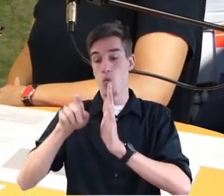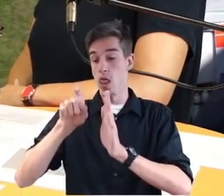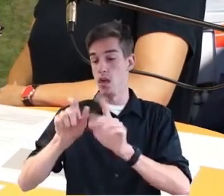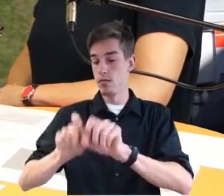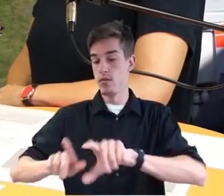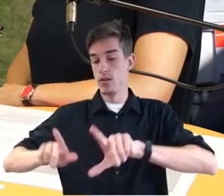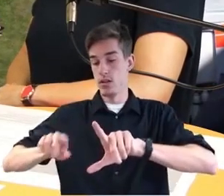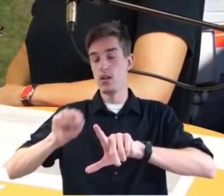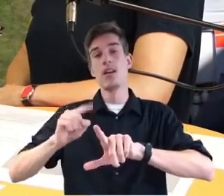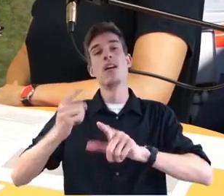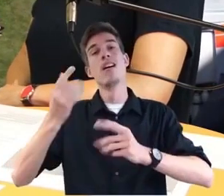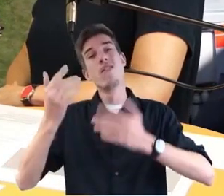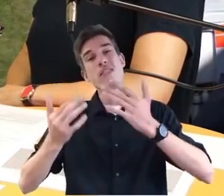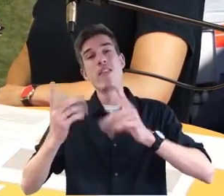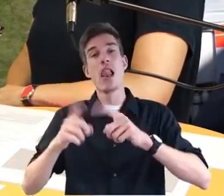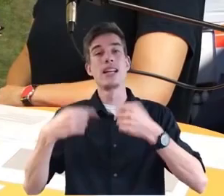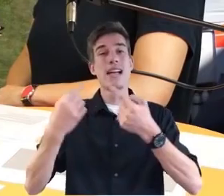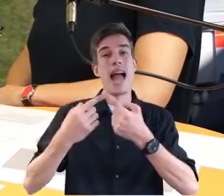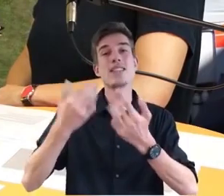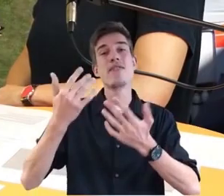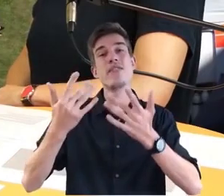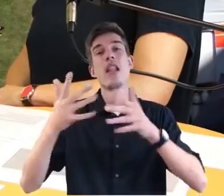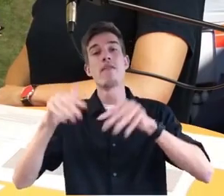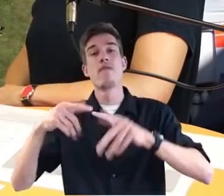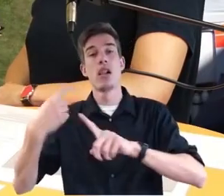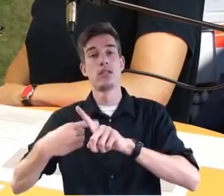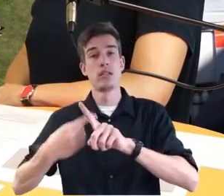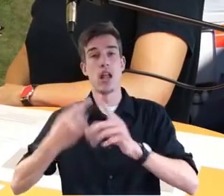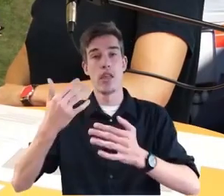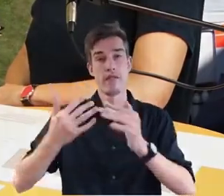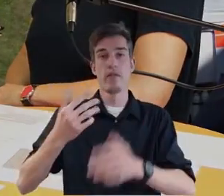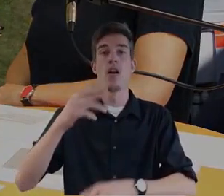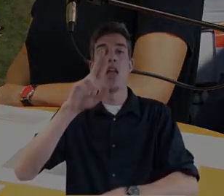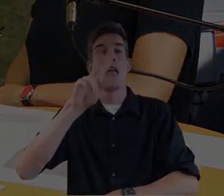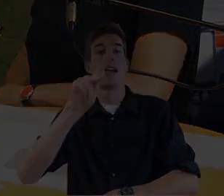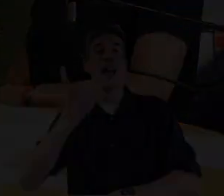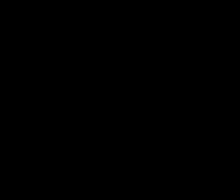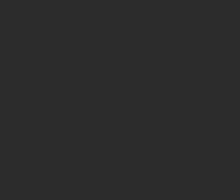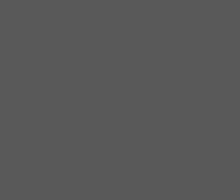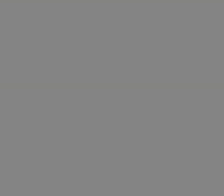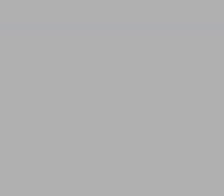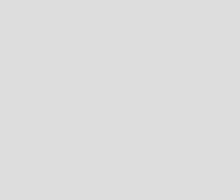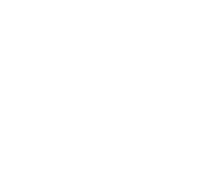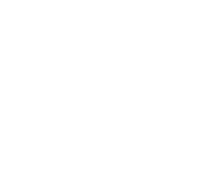tatsächlich auch die Fallzahlen pro Kreis. Das sind die Informationen, die wir vom Robert-Koch-Institut regelmäßig bekommen.